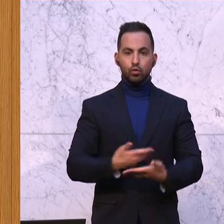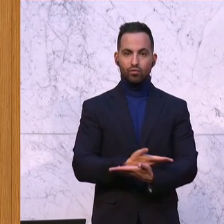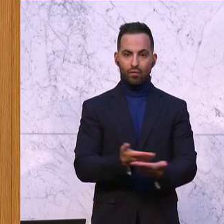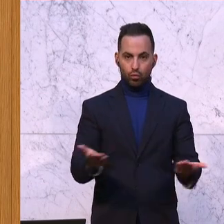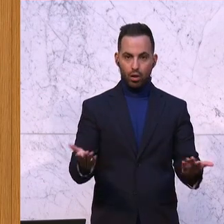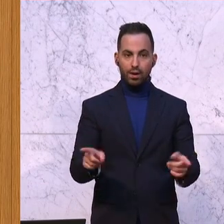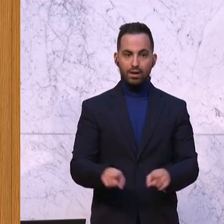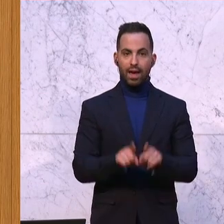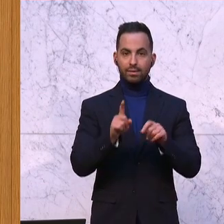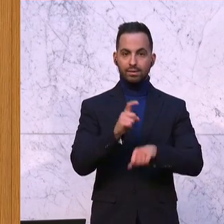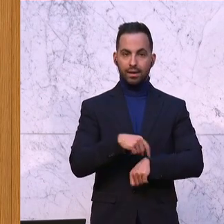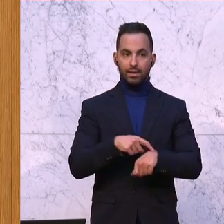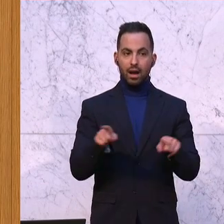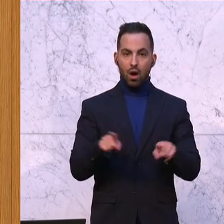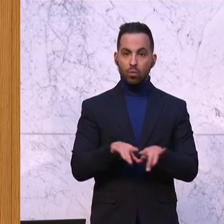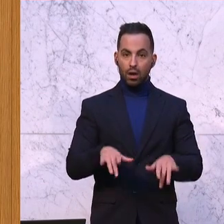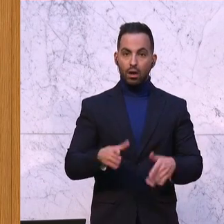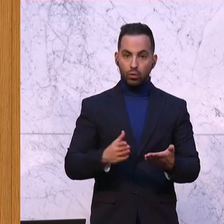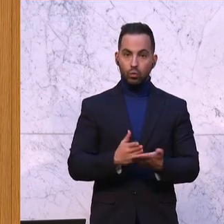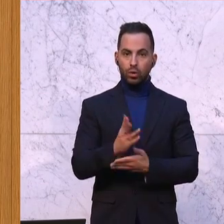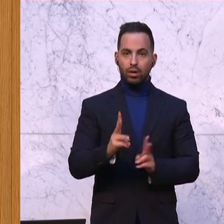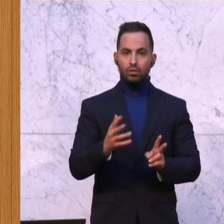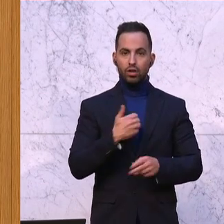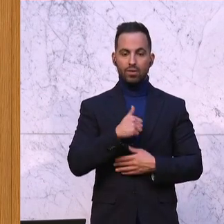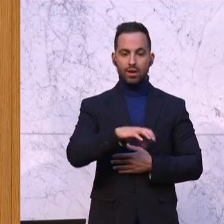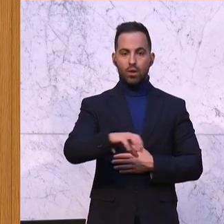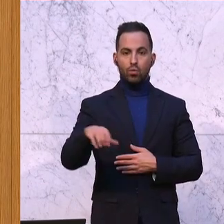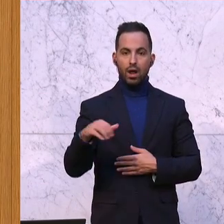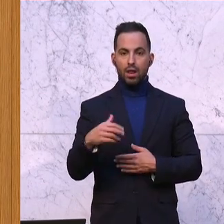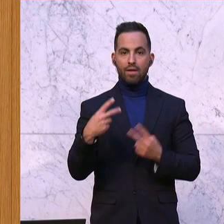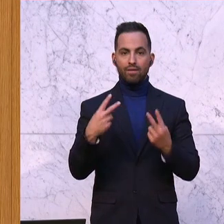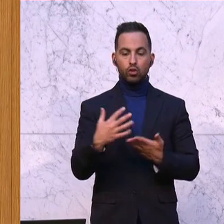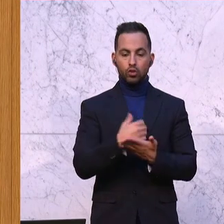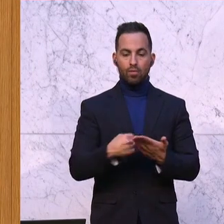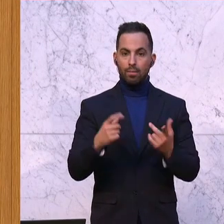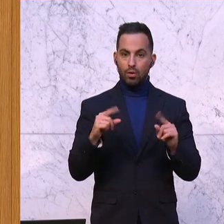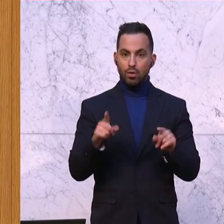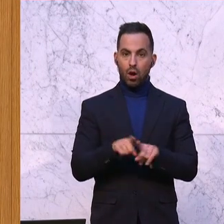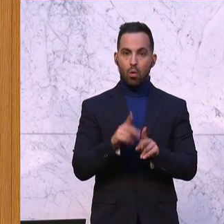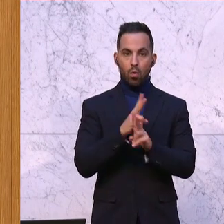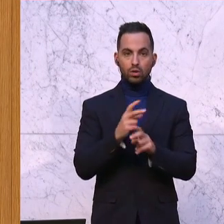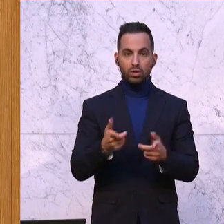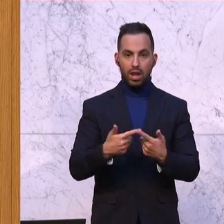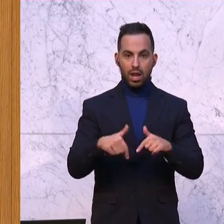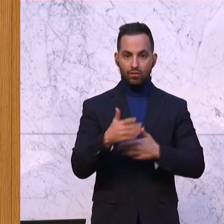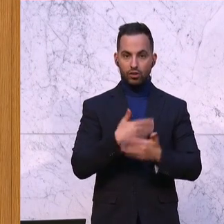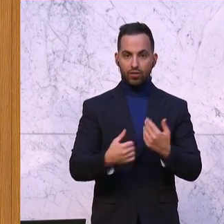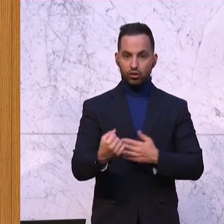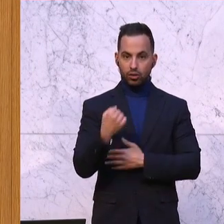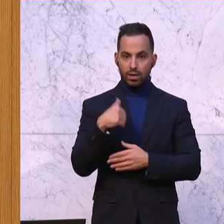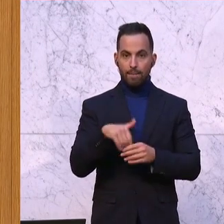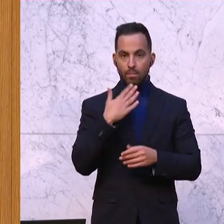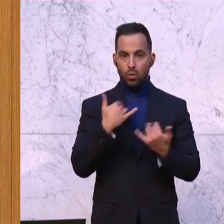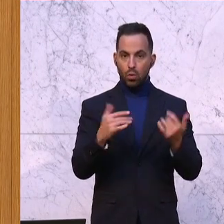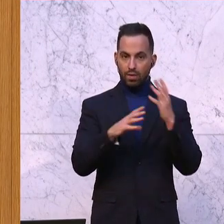und gleichzeitig dadurch regionale Wertschöpfung, sprich auch die österreichische Landwirtschaft zu stärken, möchte ich heute in